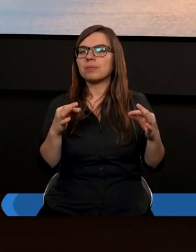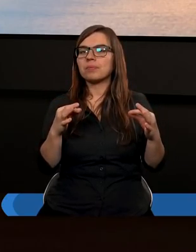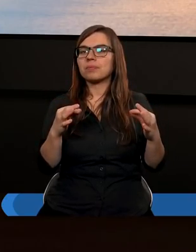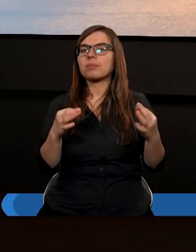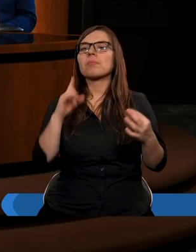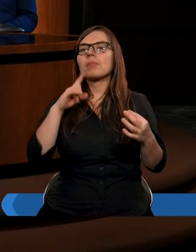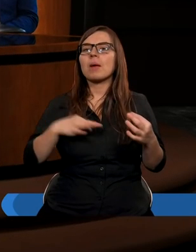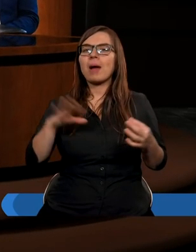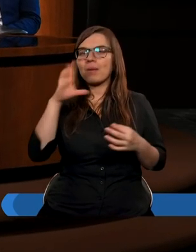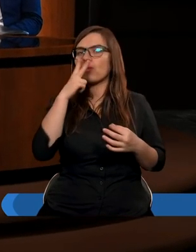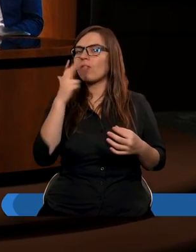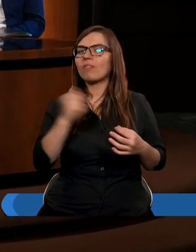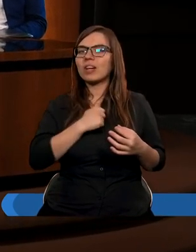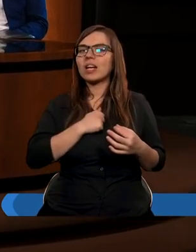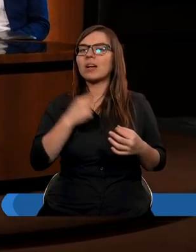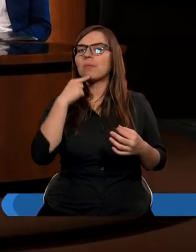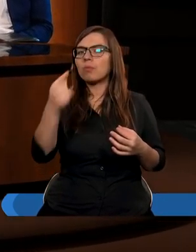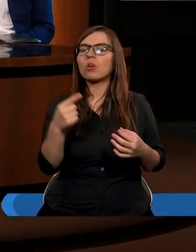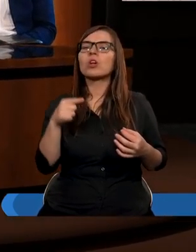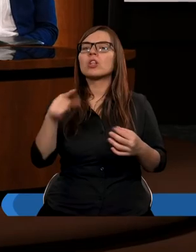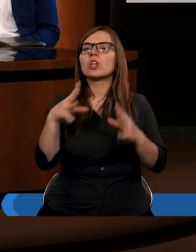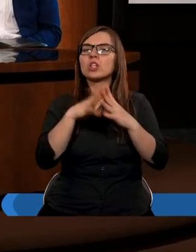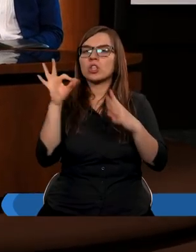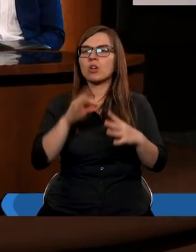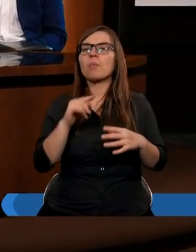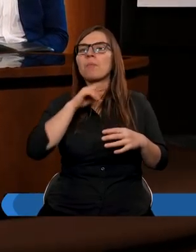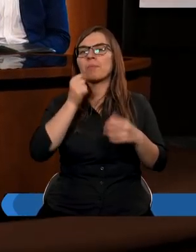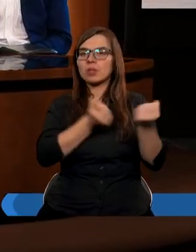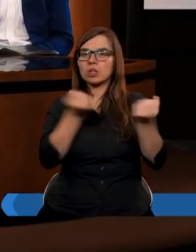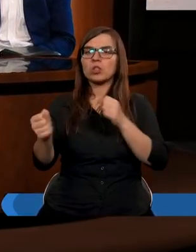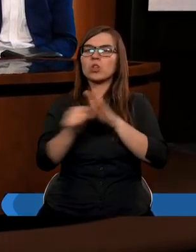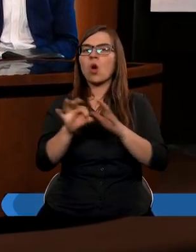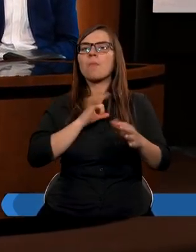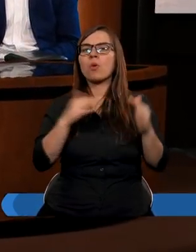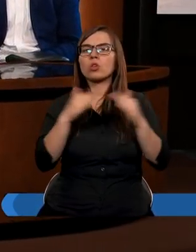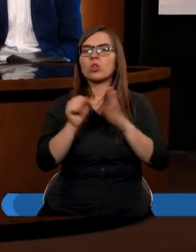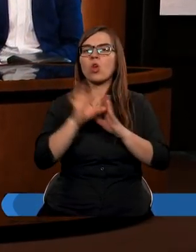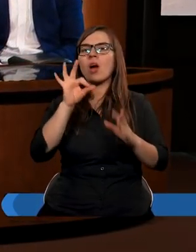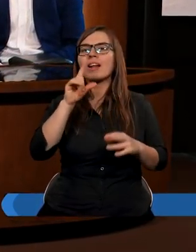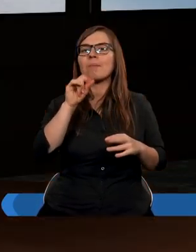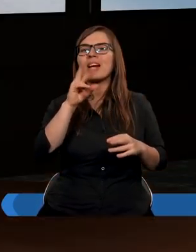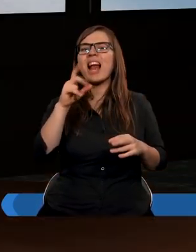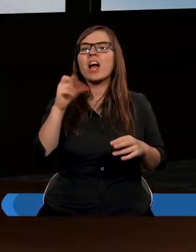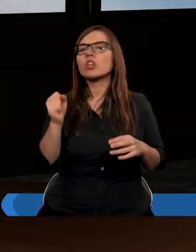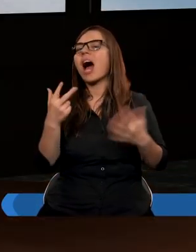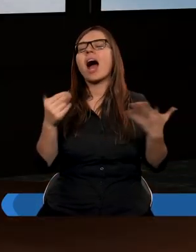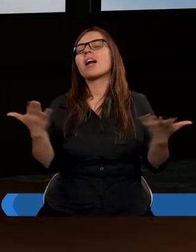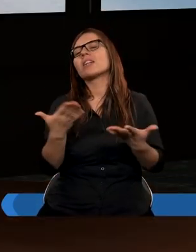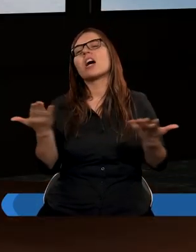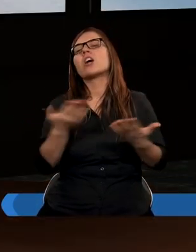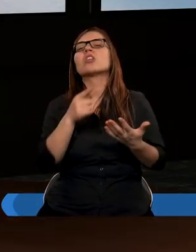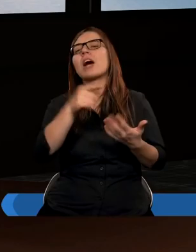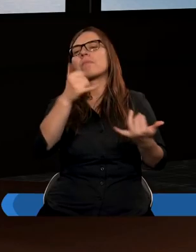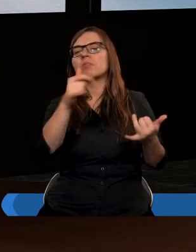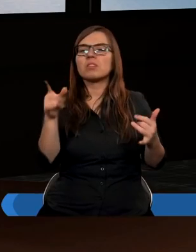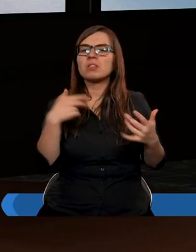Pan Bóg wyraźnie powiedział, że przynieście całą dziesięcinę do mojego domu, do spichlerza, a nie tam, gdzie ja chcę.